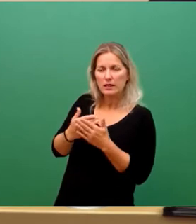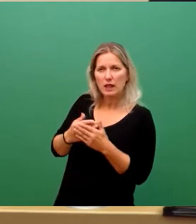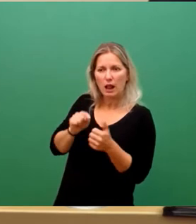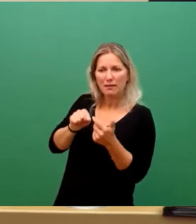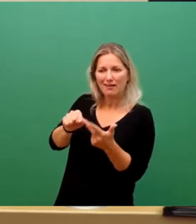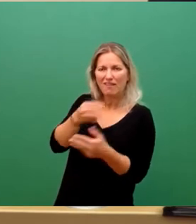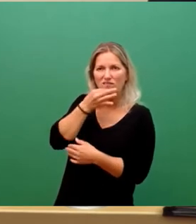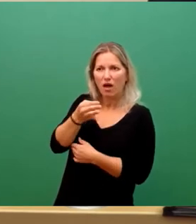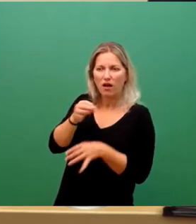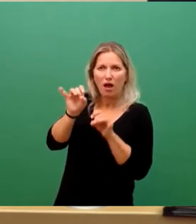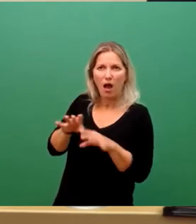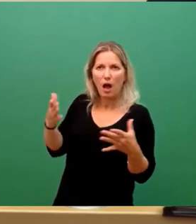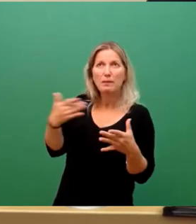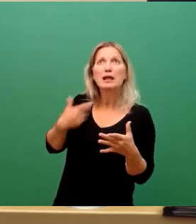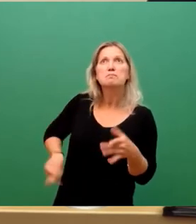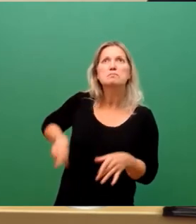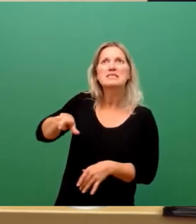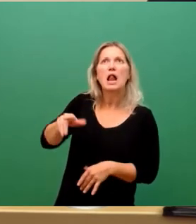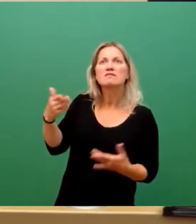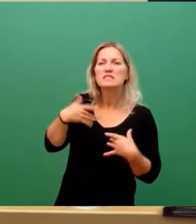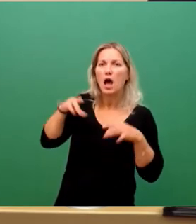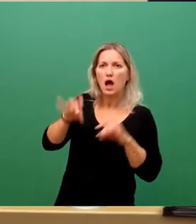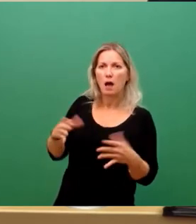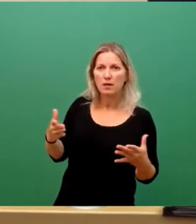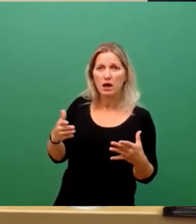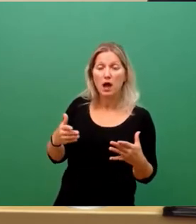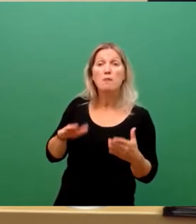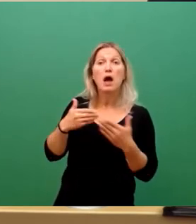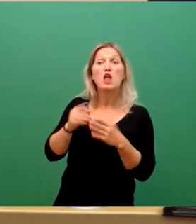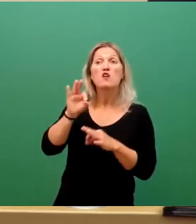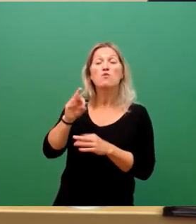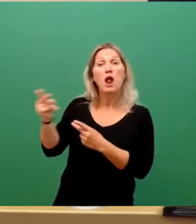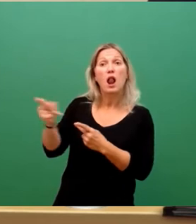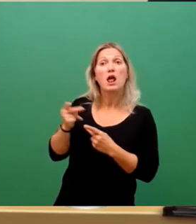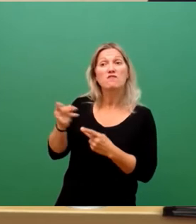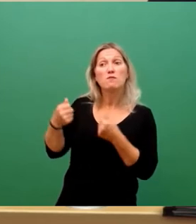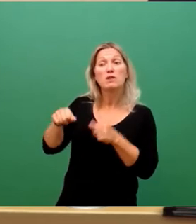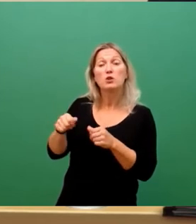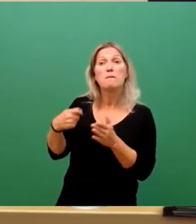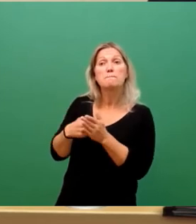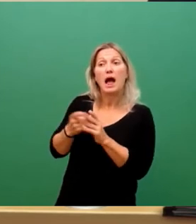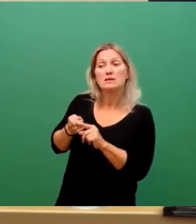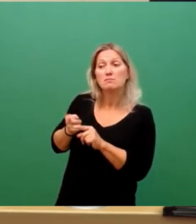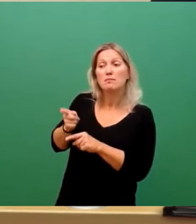die Frage, was haben wir dafür bezahlt. Was natürlich für unsere Lieferverpflichtungen an Preisen erläuft. Das ist eine andere Frage.